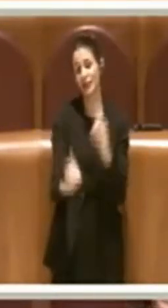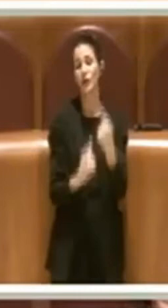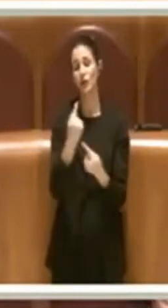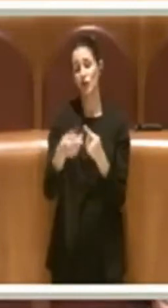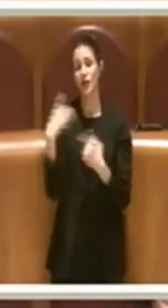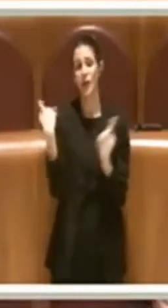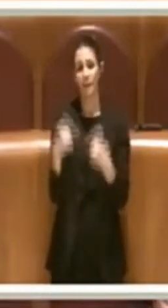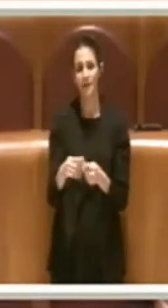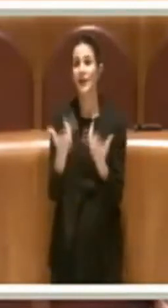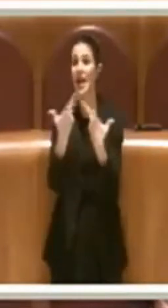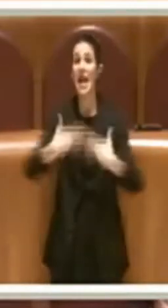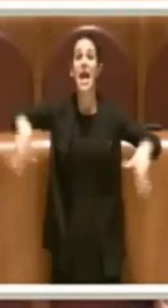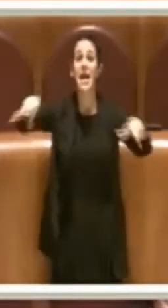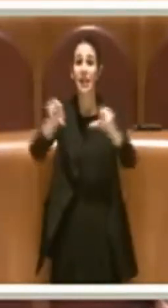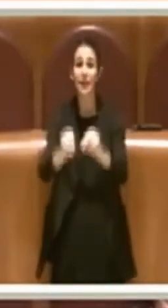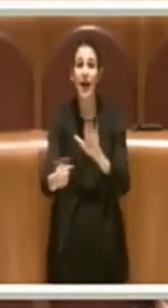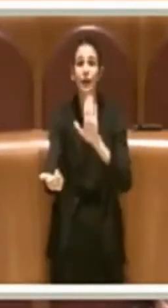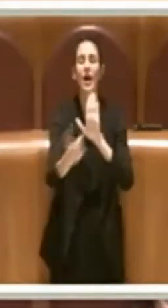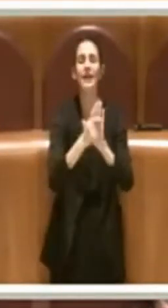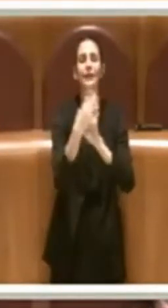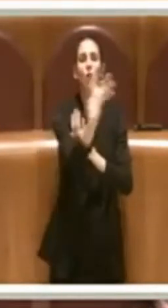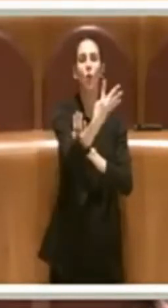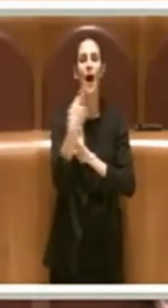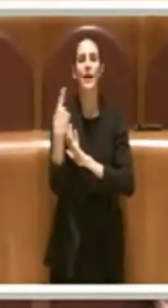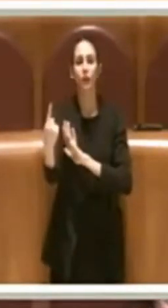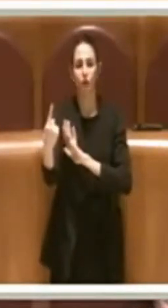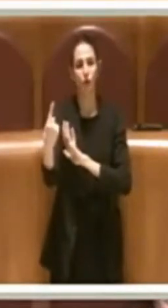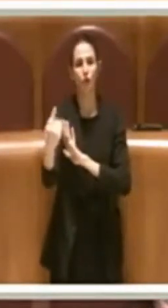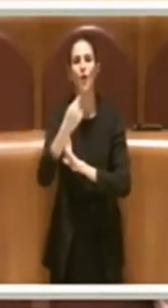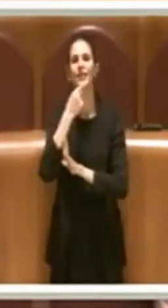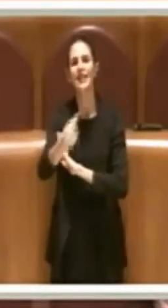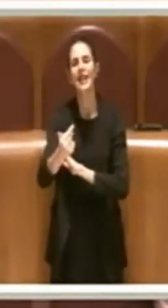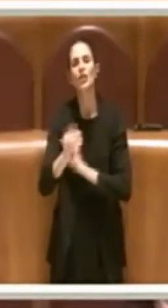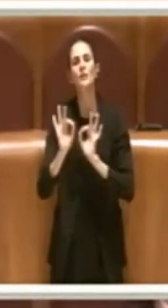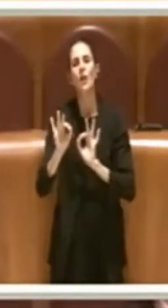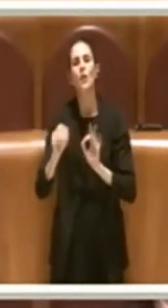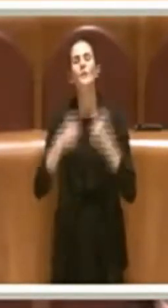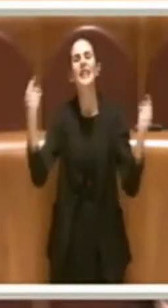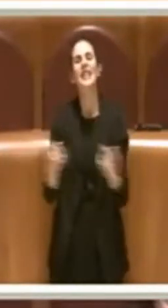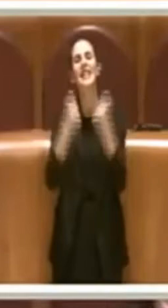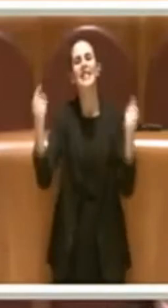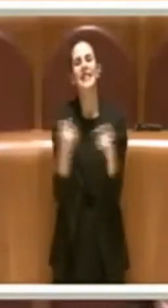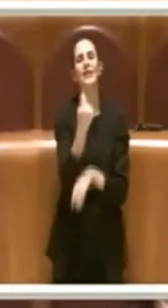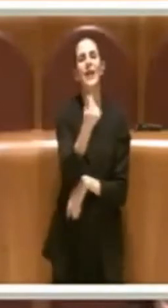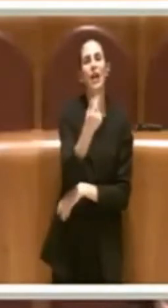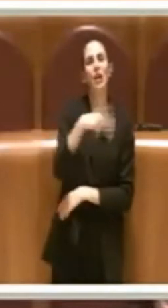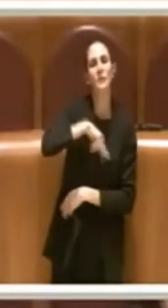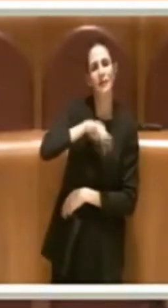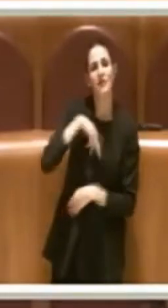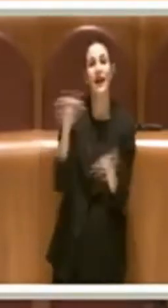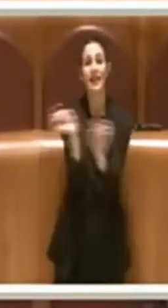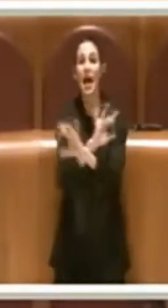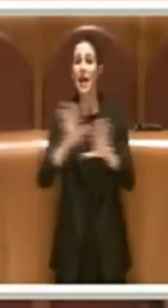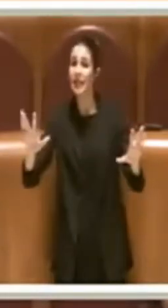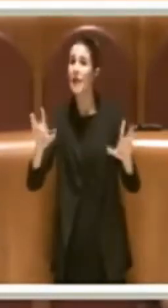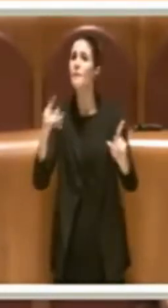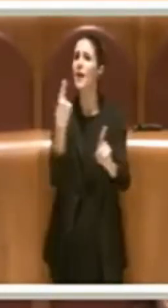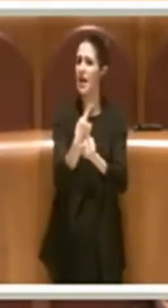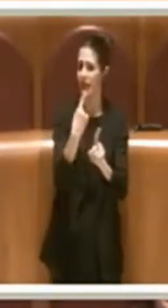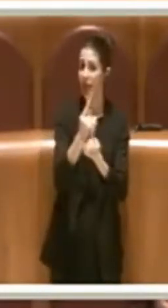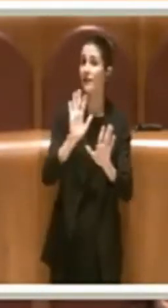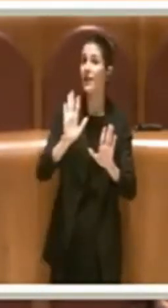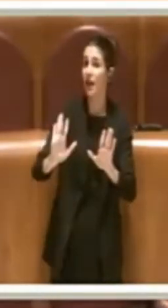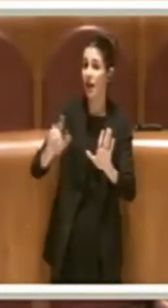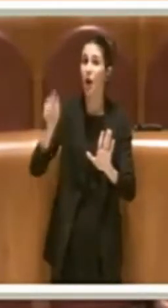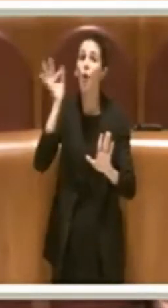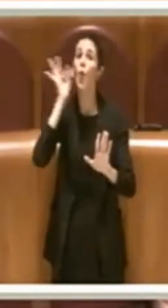l'articolo 41, che stabilisce l'iniziativa economica privata e libera, certo, ma non può svolgersi in contrasto con la dignità umana.